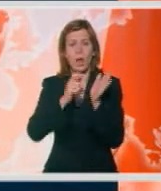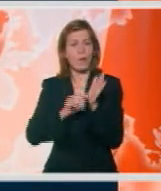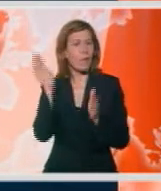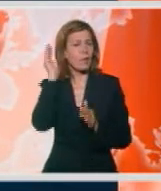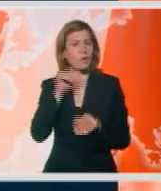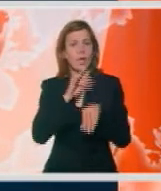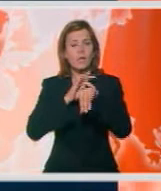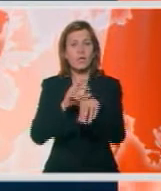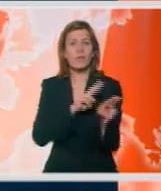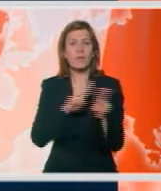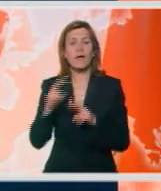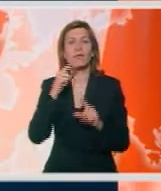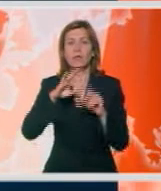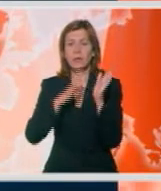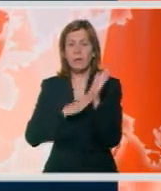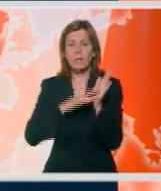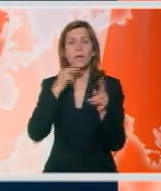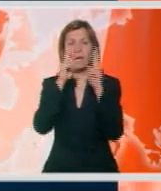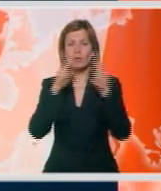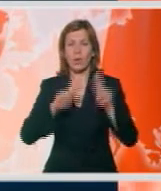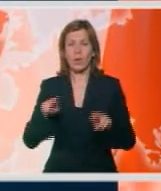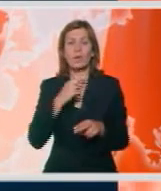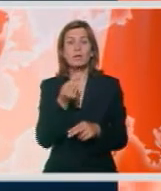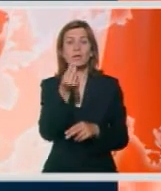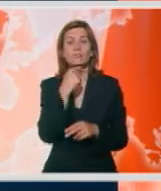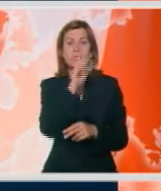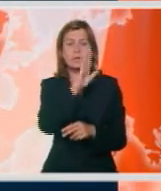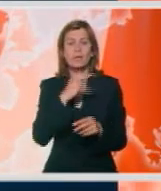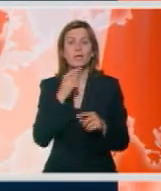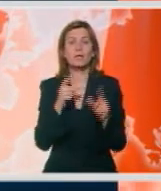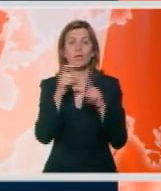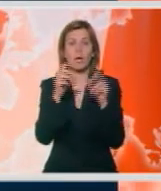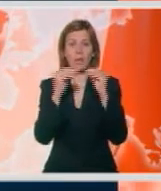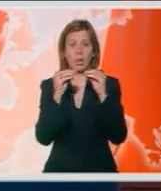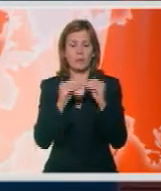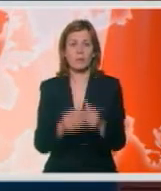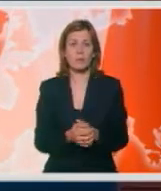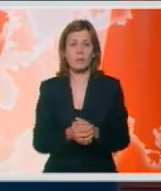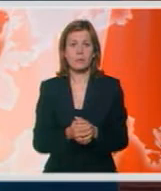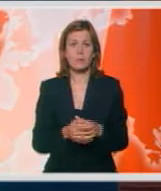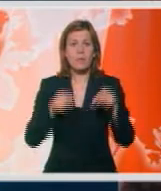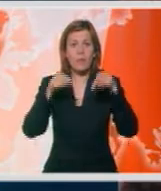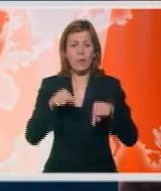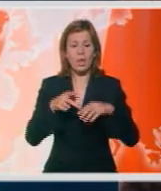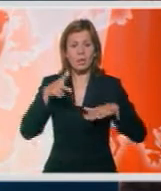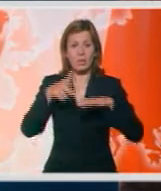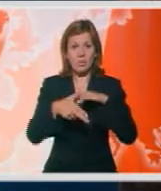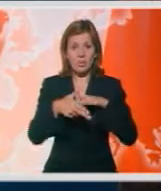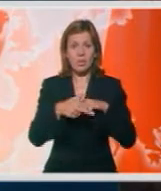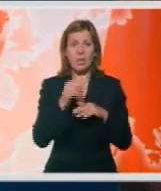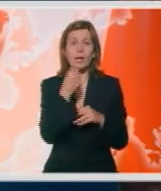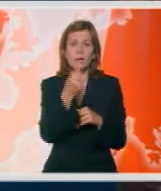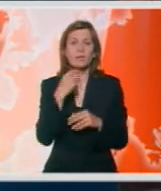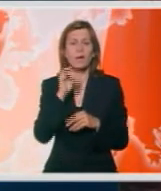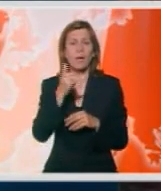i šef pravnog tima Srbije pred Međunarodnim sudom pravde Dušan Bataković. Ovakav ishod svakako